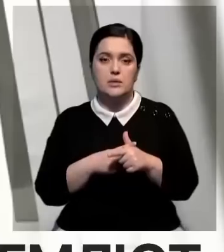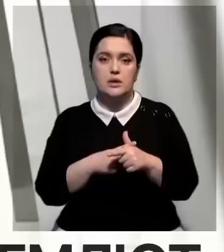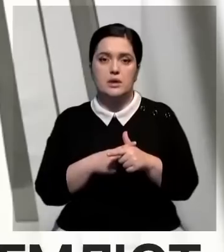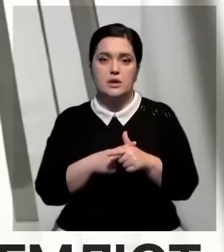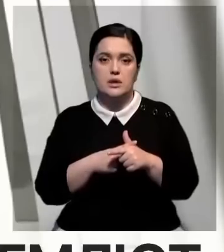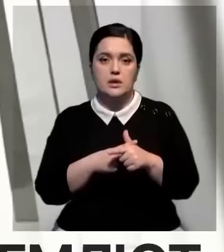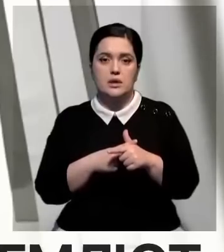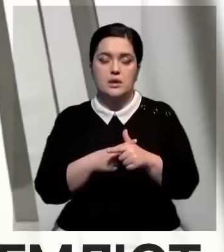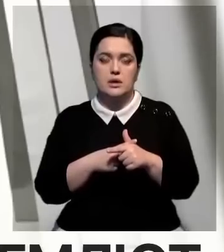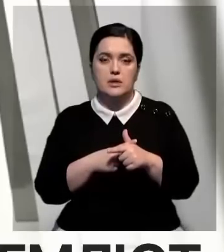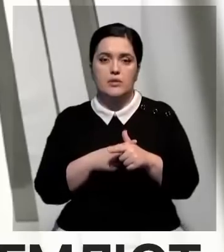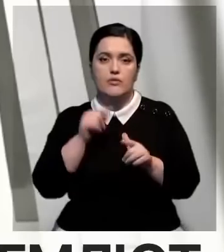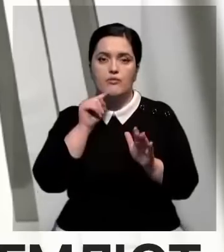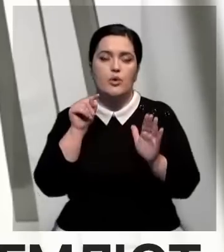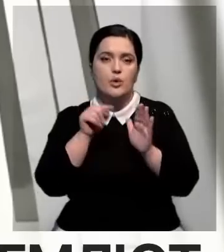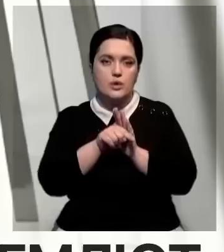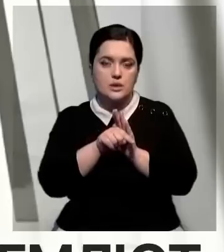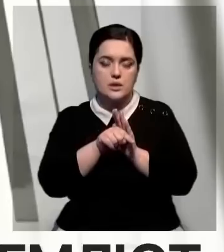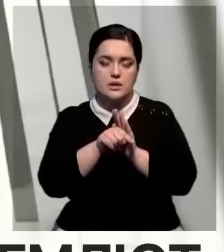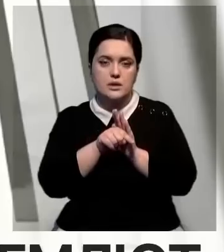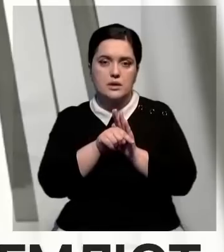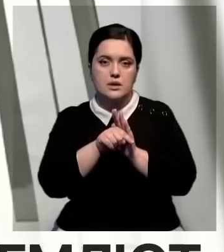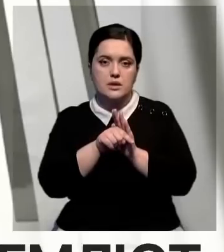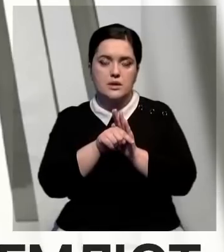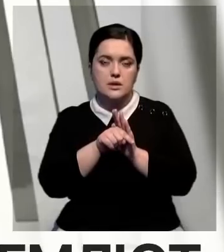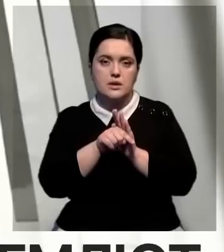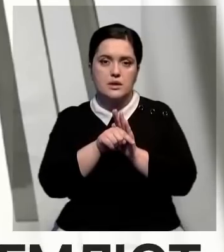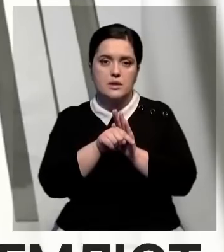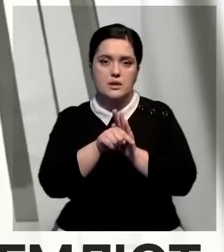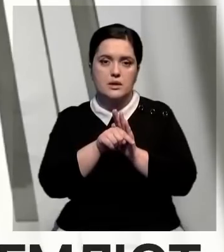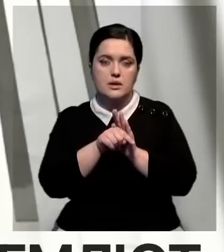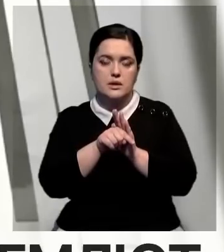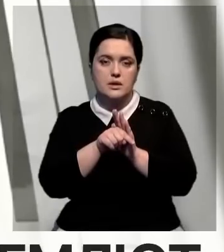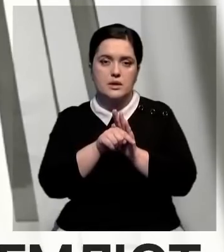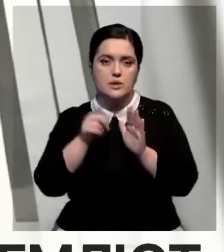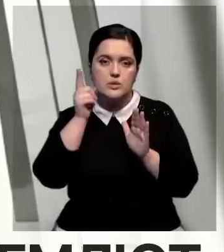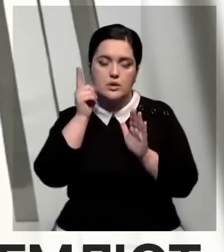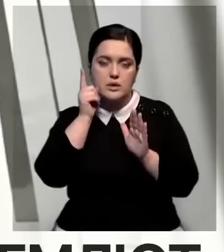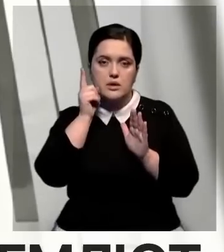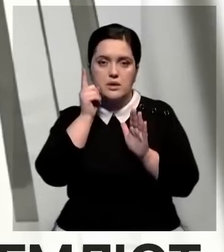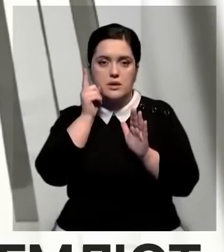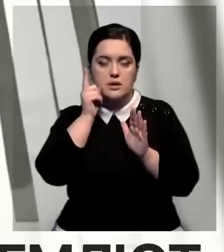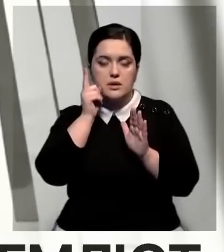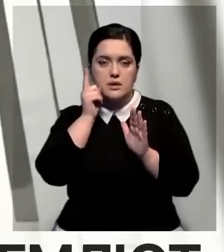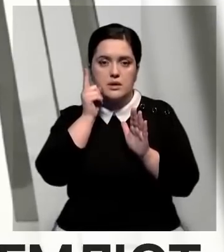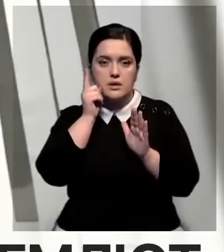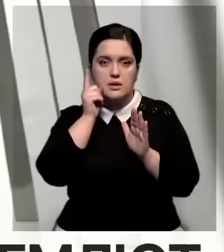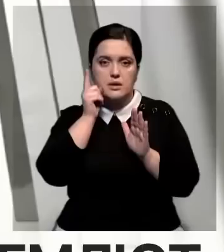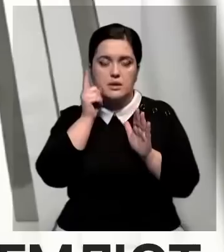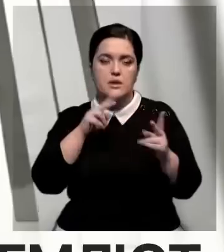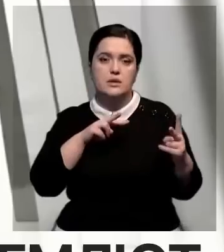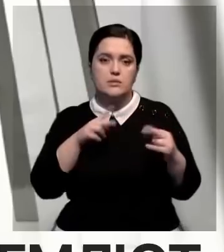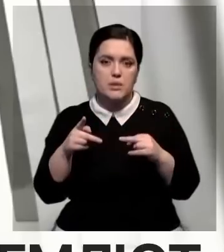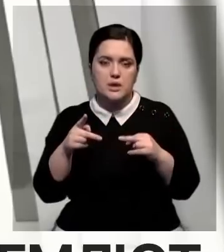несанкционированном входе в их аккаунты, в мобильных приложениях на смене